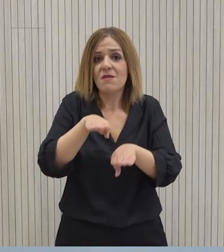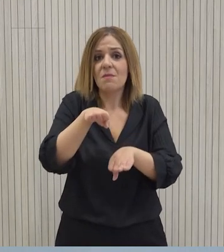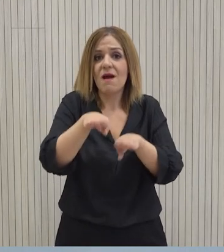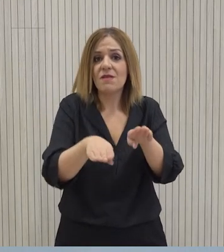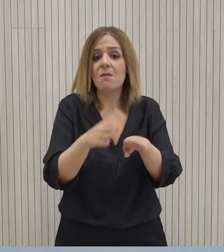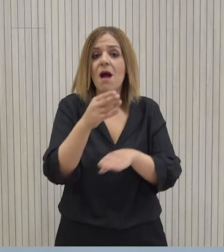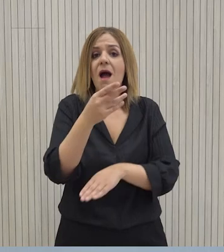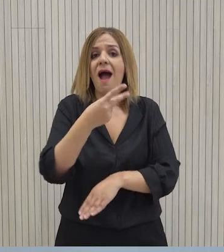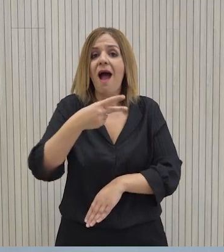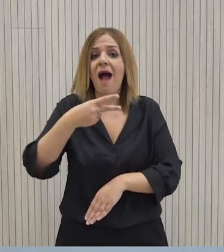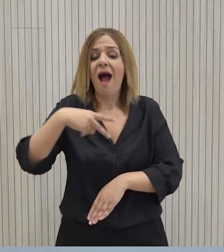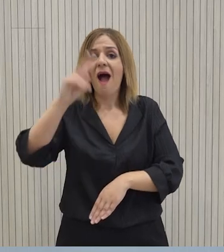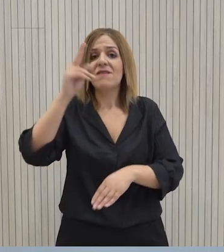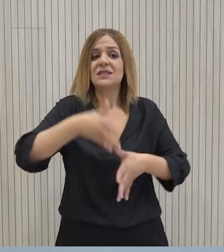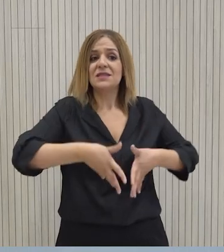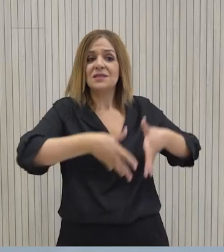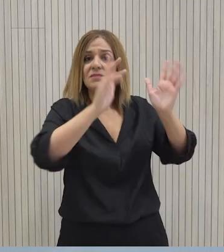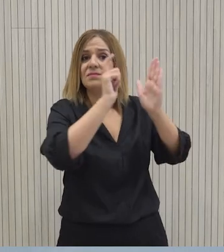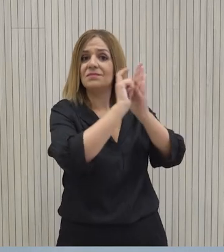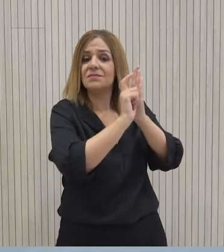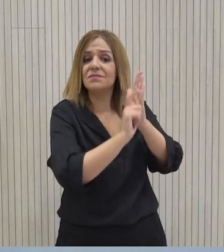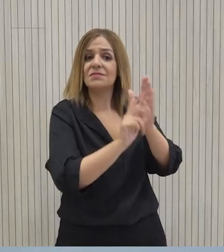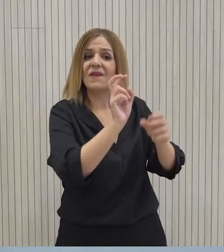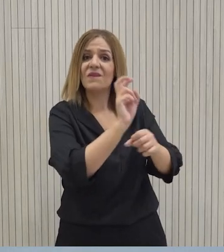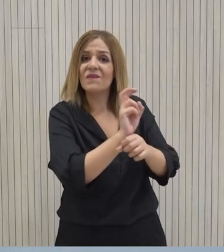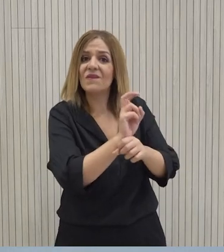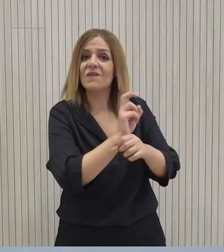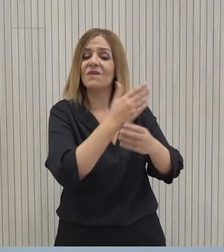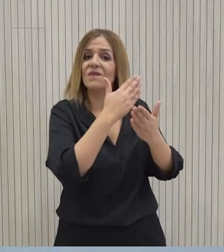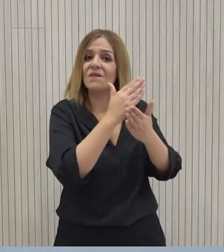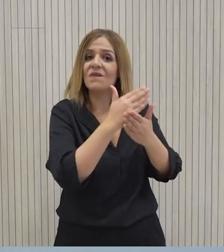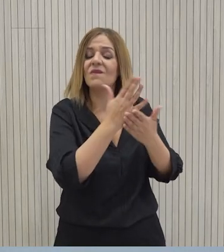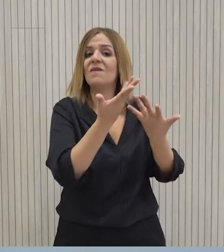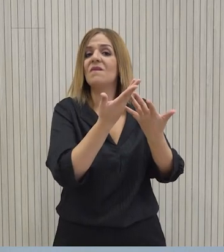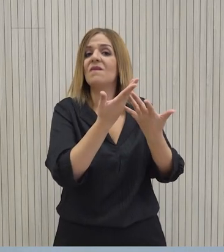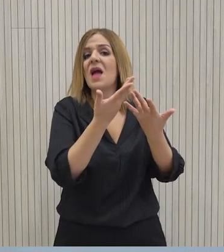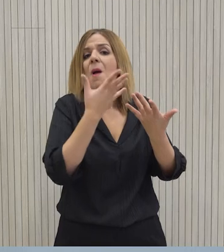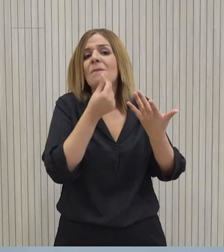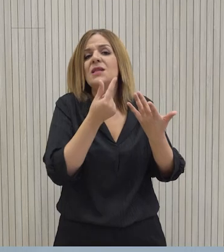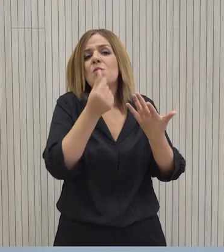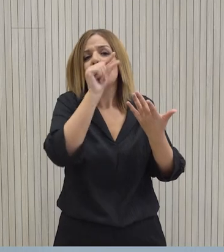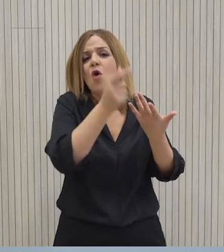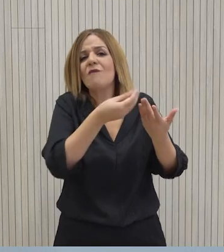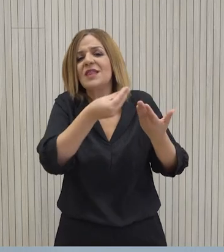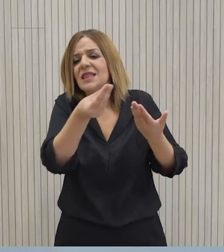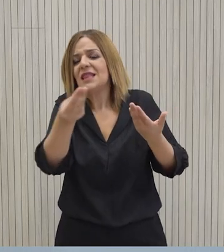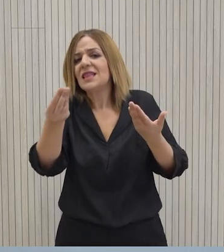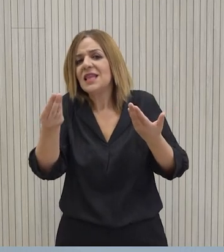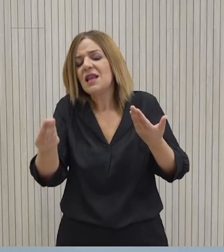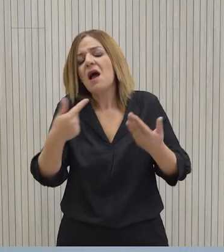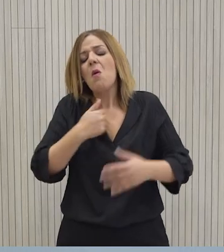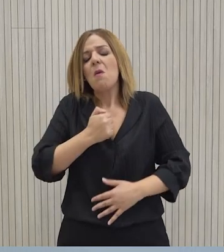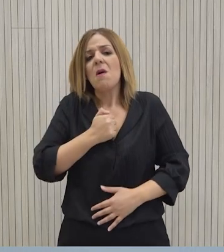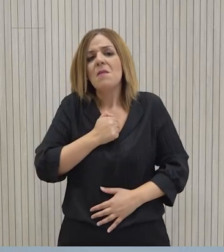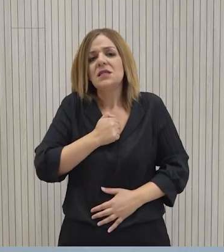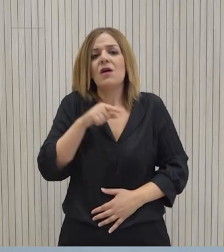και από την αύξηση του χτριακού αποθέματος γιατί αυτό είναι ένα ζήτημα προς τη μείωση των τιμών ενικίου ή αγοράς και για νέαρα ζευγάρια θεωρούμε